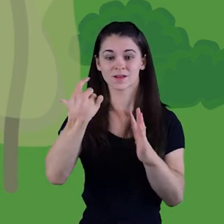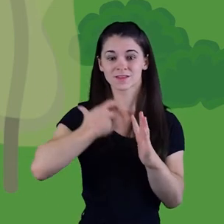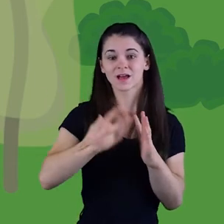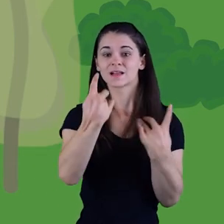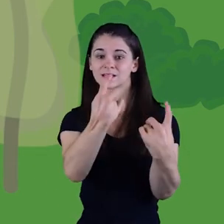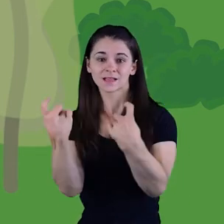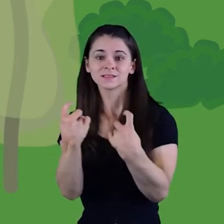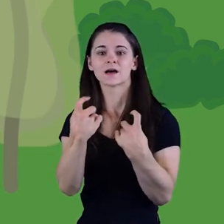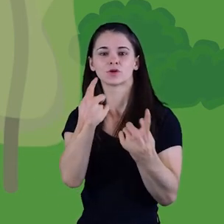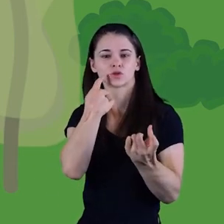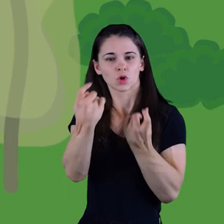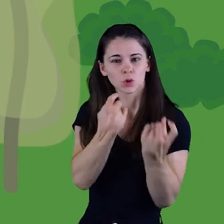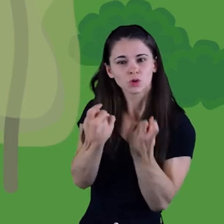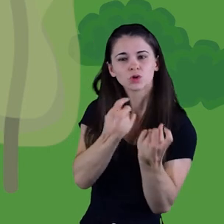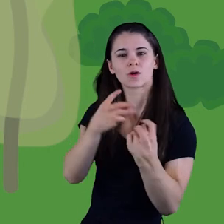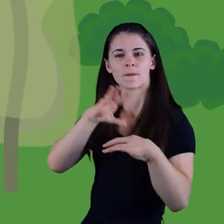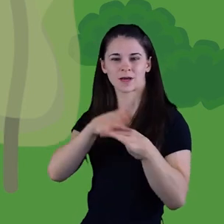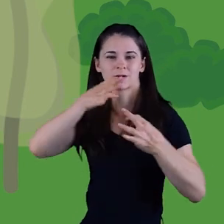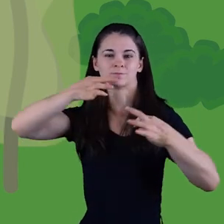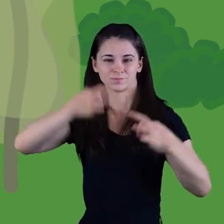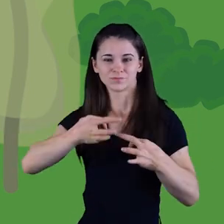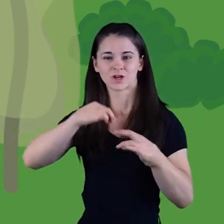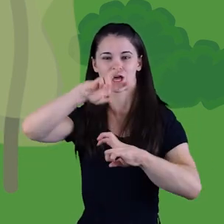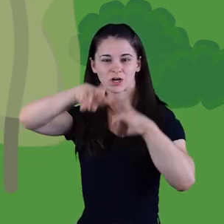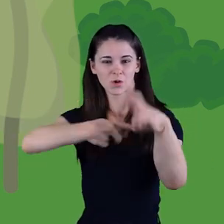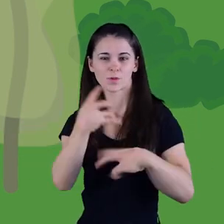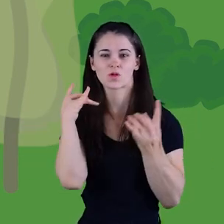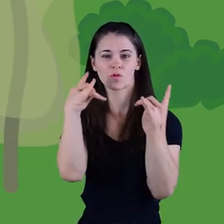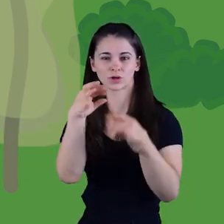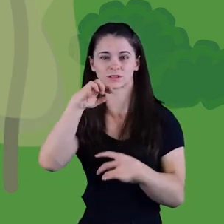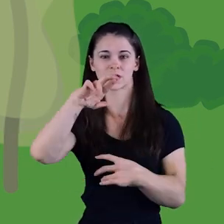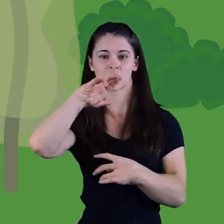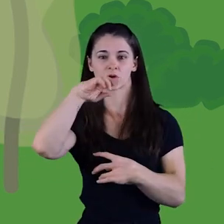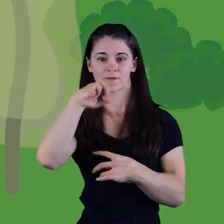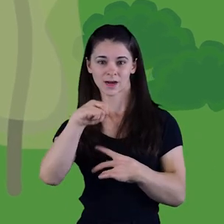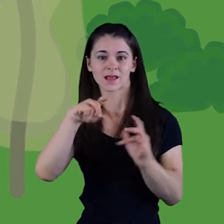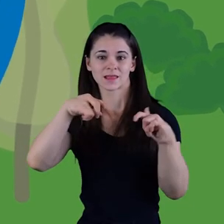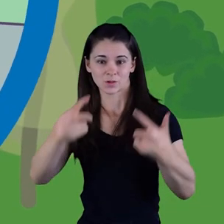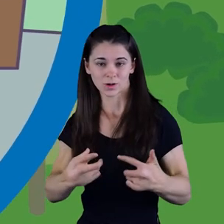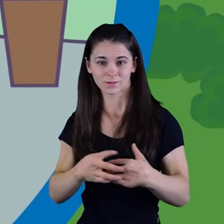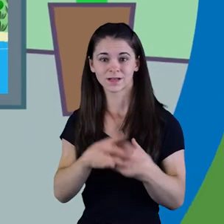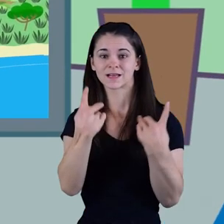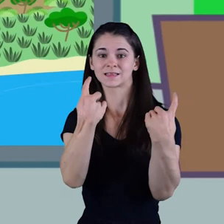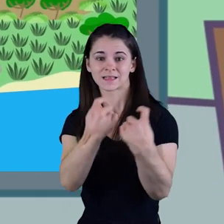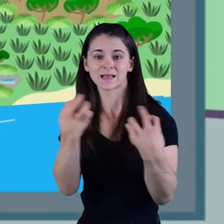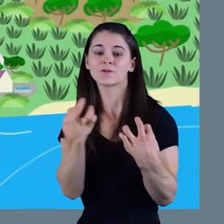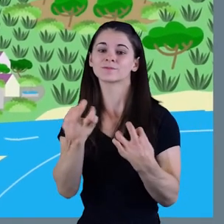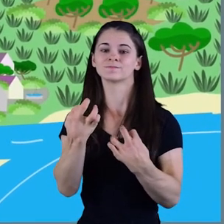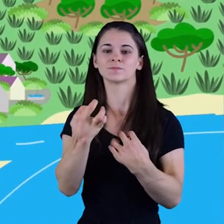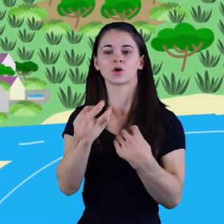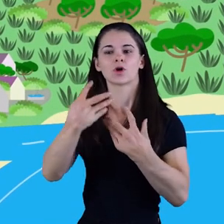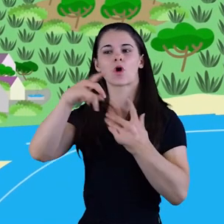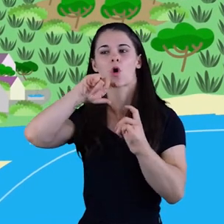és necessari realitzar un manteniment per a assegurar la recuperació del bosc de ribera natiu. Per a això, és necessari